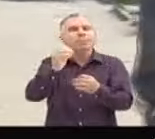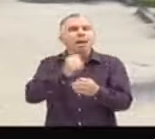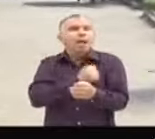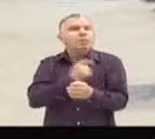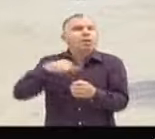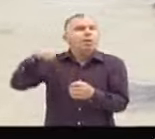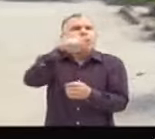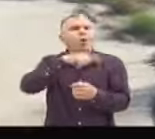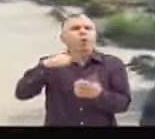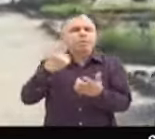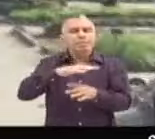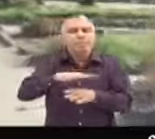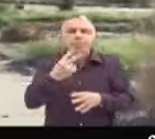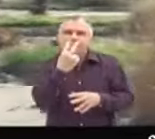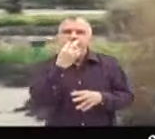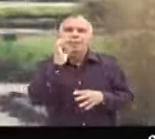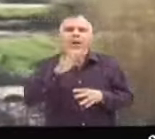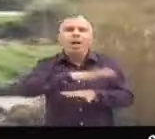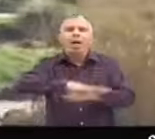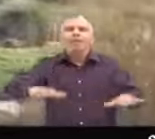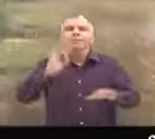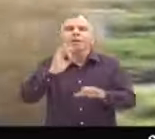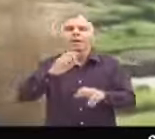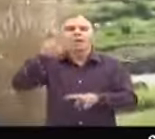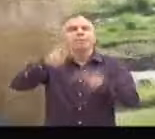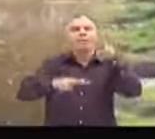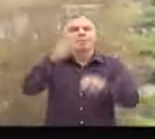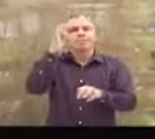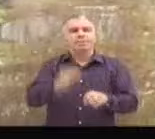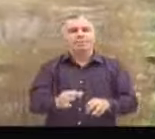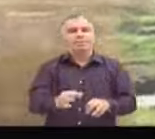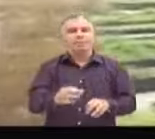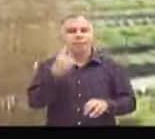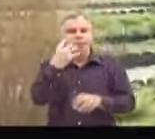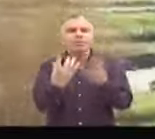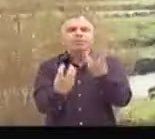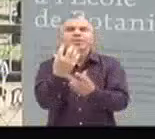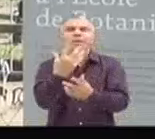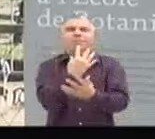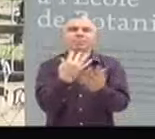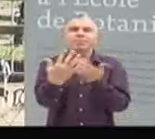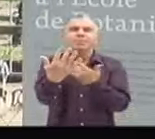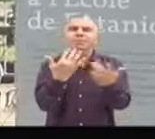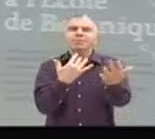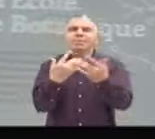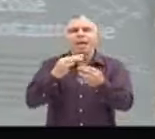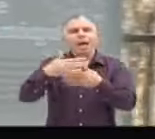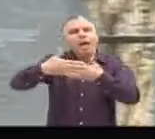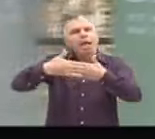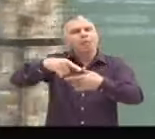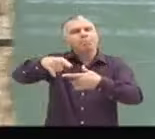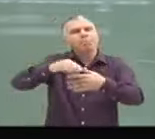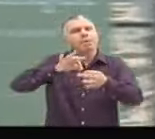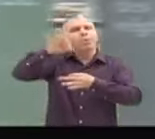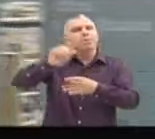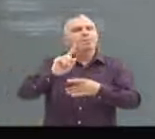comment les hommes peuvent vivre sans respirer la terre ? On est au jardin des plantes, c'est pas très loin de chez